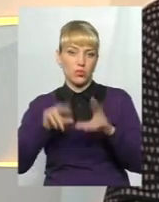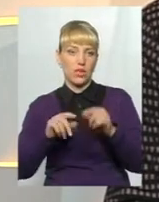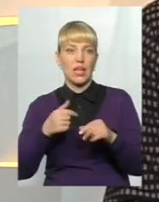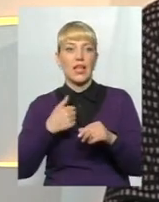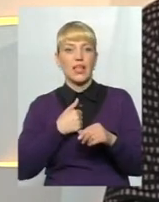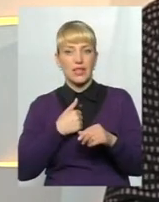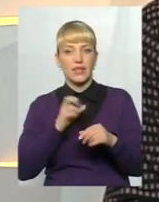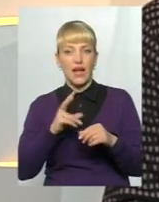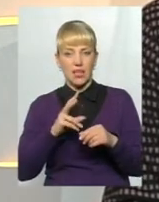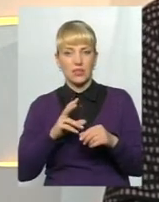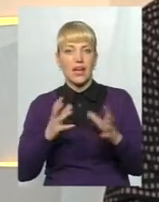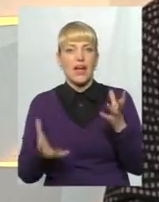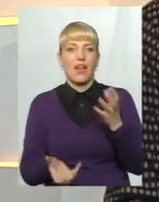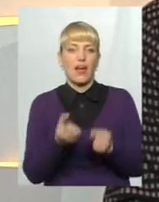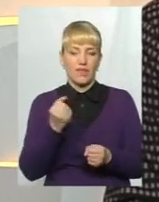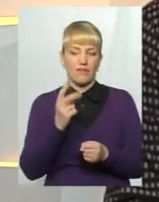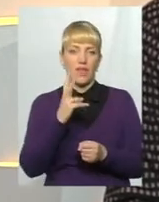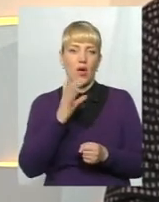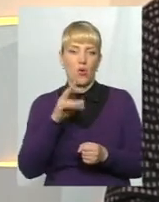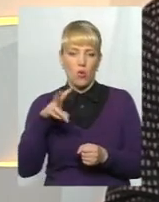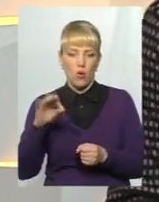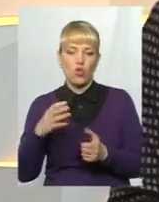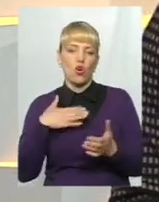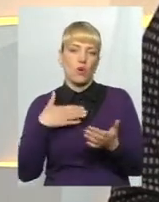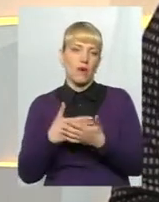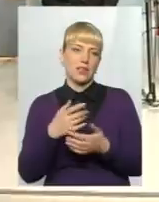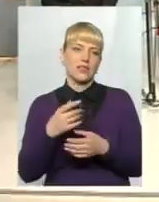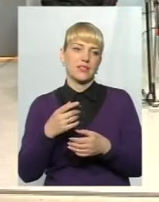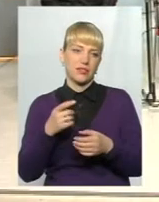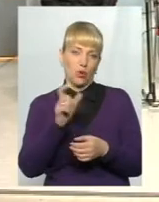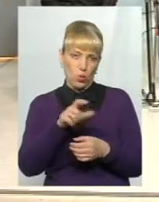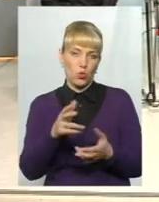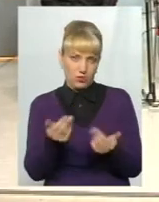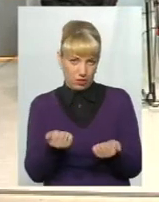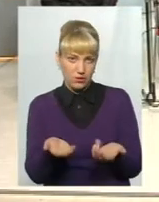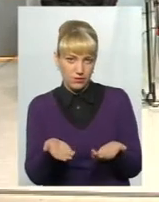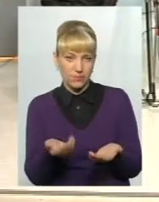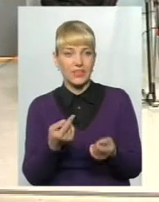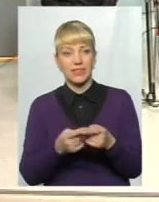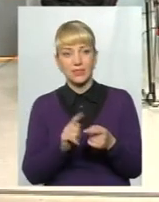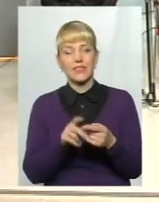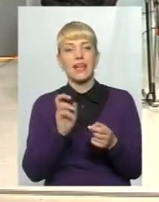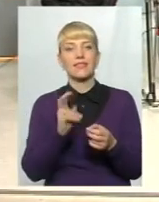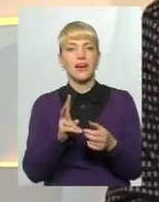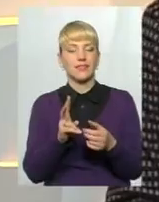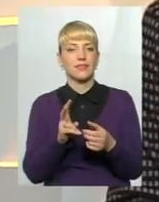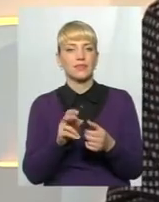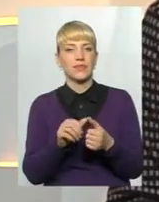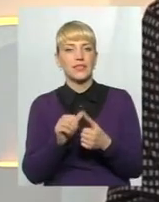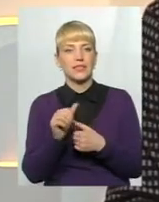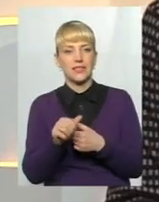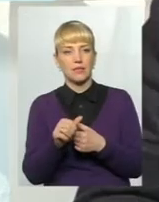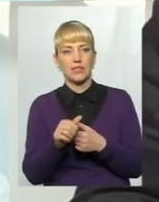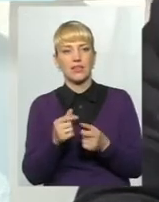рятівне коло є громадські організації, громадські активісти. Ну, і це як сегмент нашого громадянського